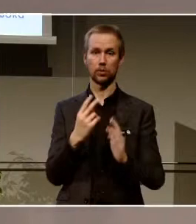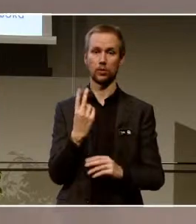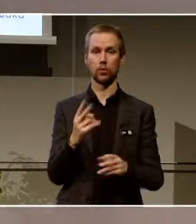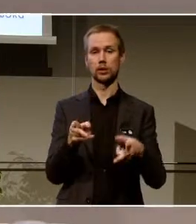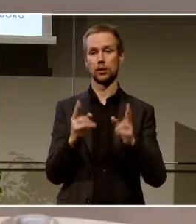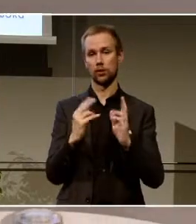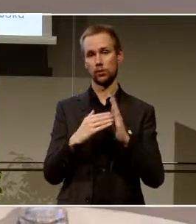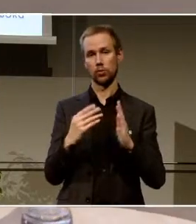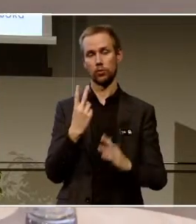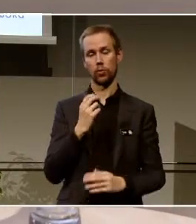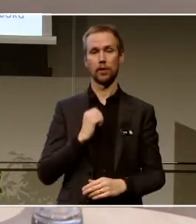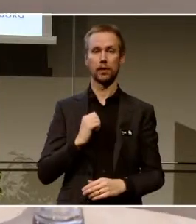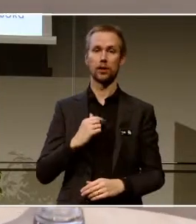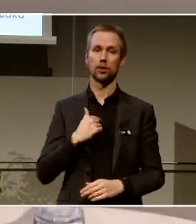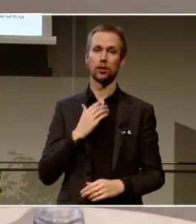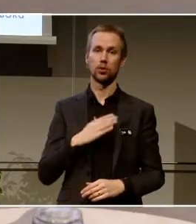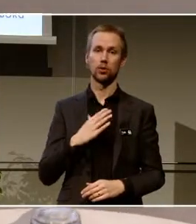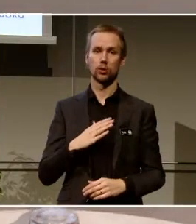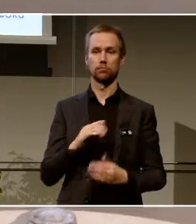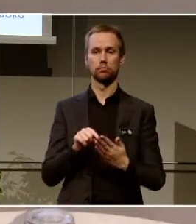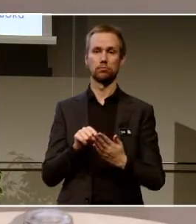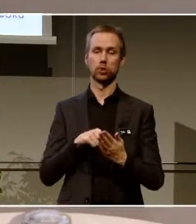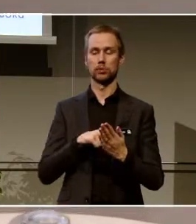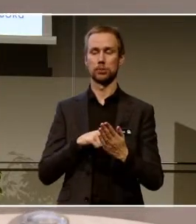användare som jag tyckte var ganska typiska.